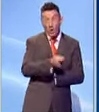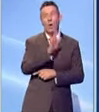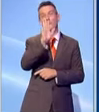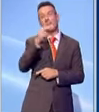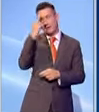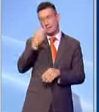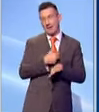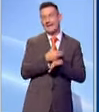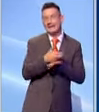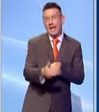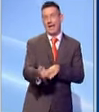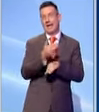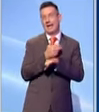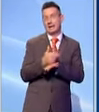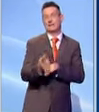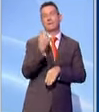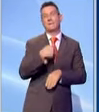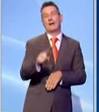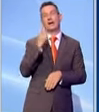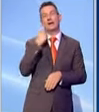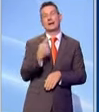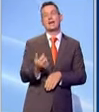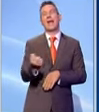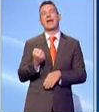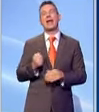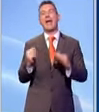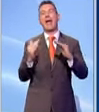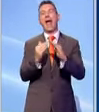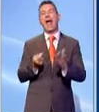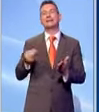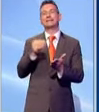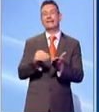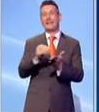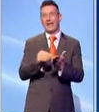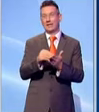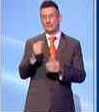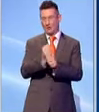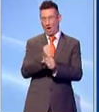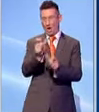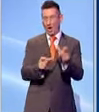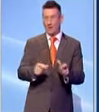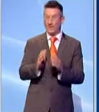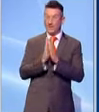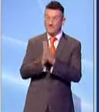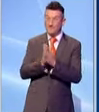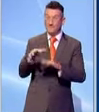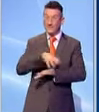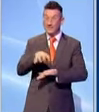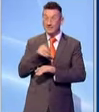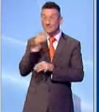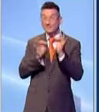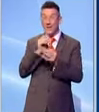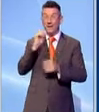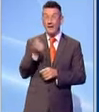ritardi nell'erogazione della cassa integrazione. Ministro, io le chiedo di spiegare meglio cosa intende